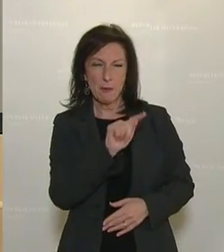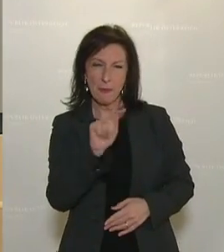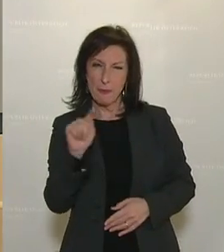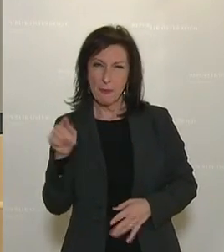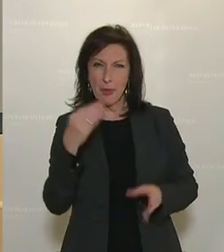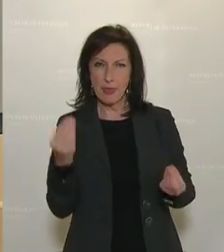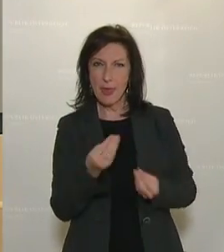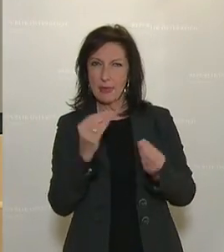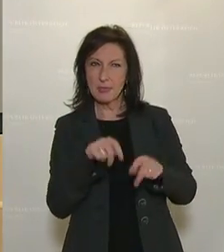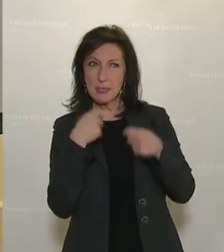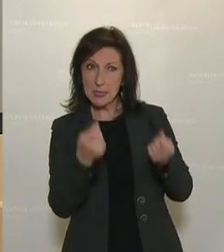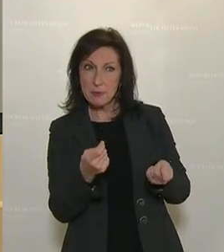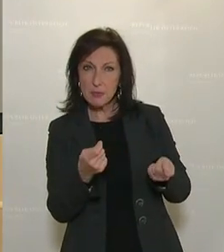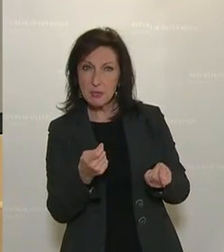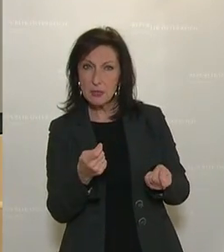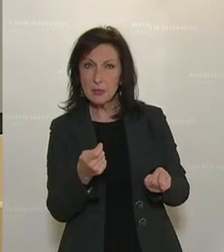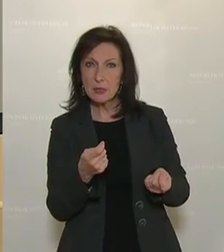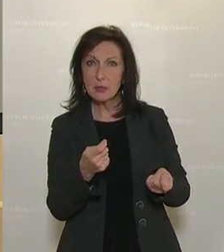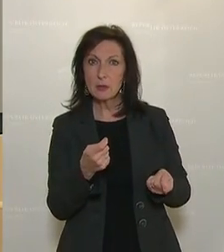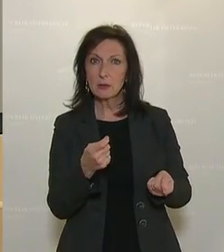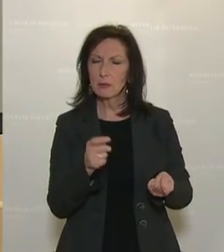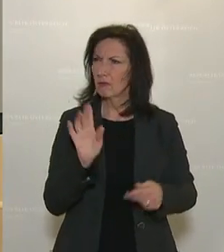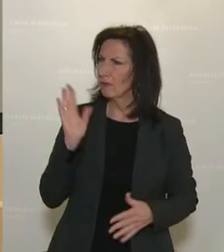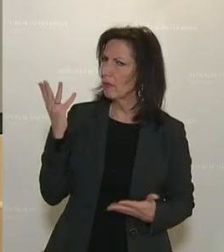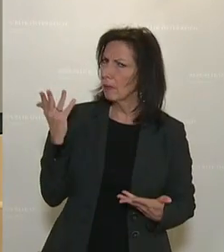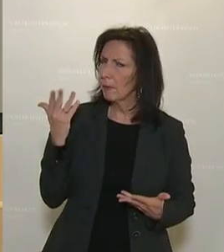in mehreren... Bitte?